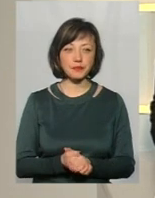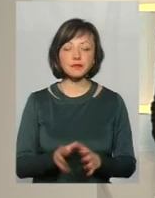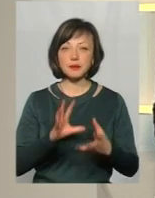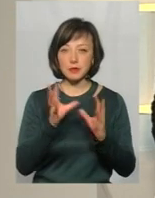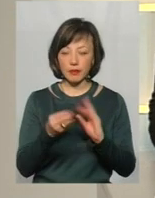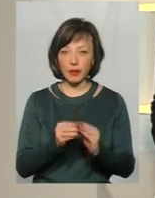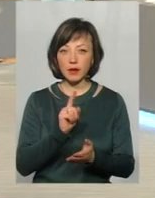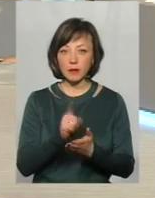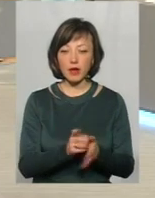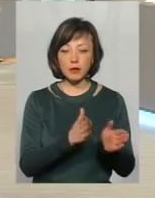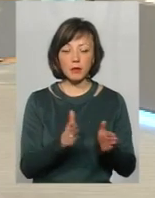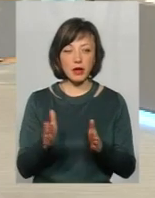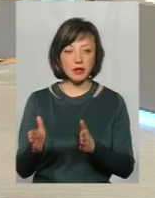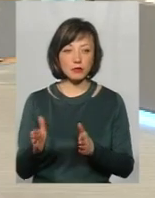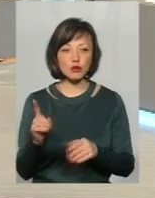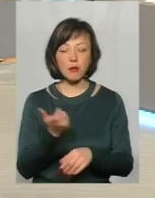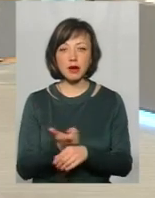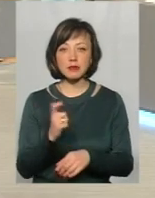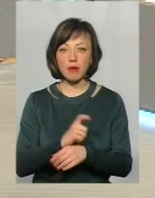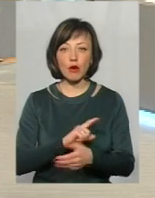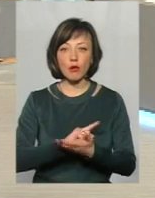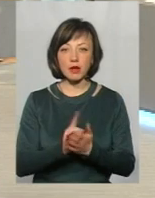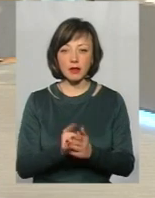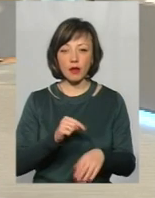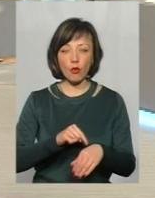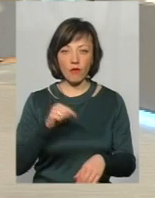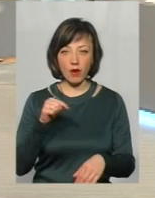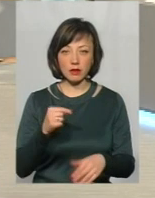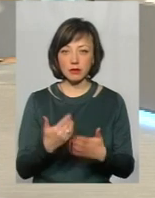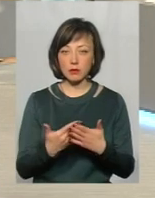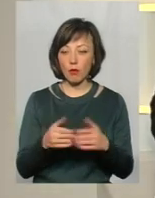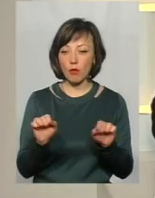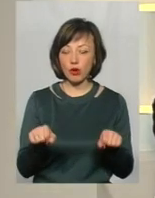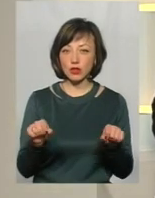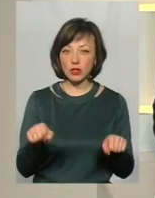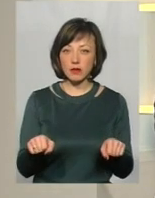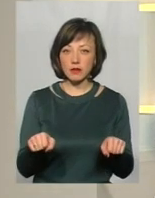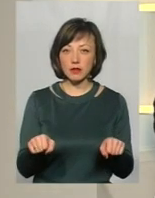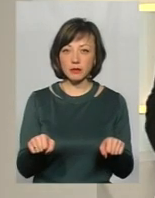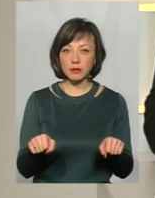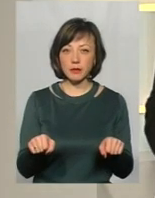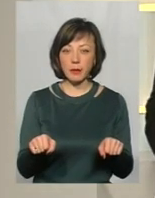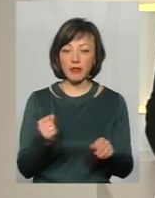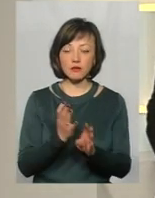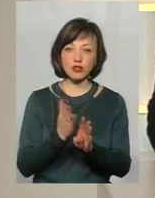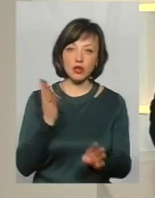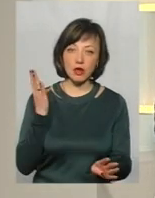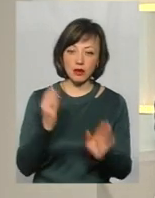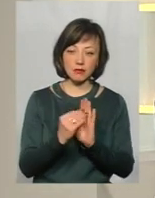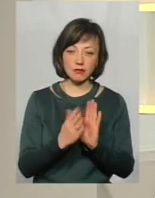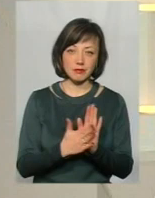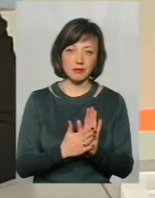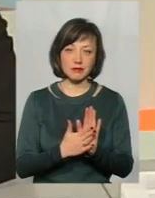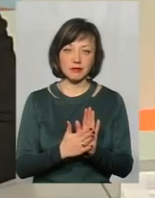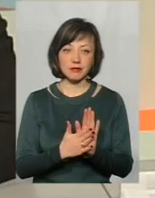випрацюватися якийсь механізм, щоб максимально оперативно реагувати? Тобто, можливо, там, не знаю, ставити в чергу, там,